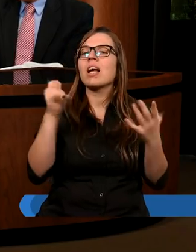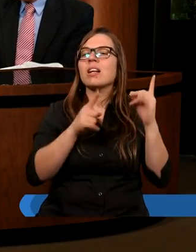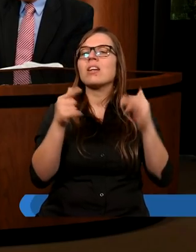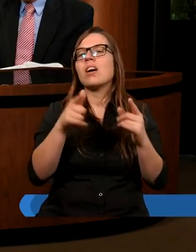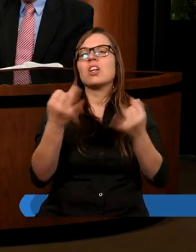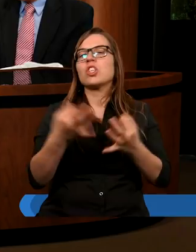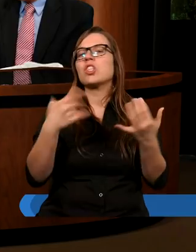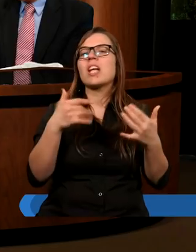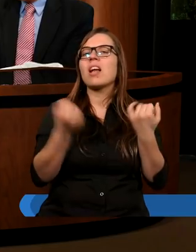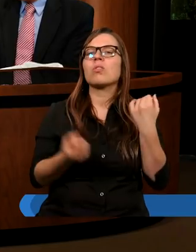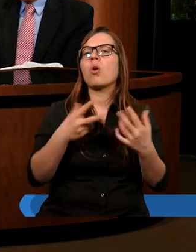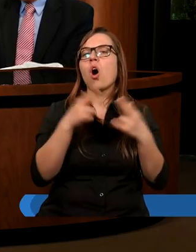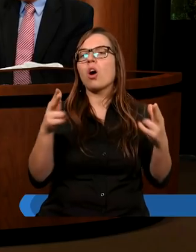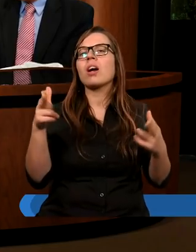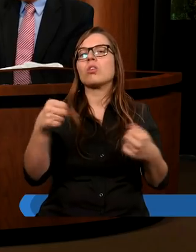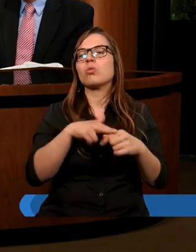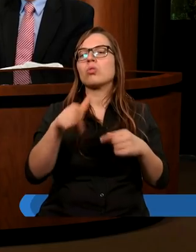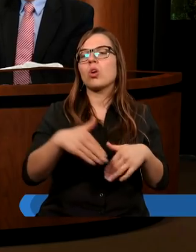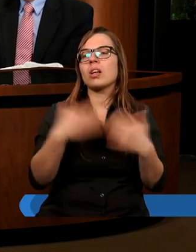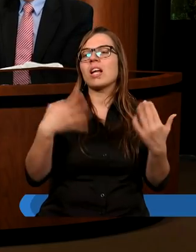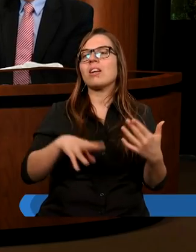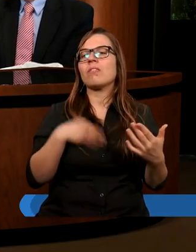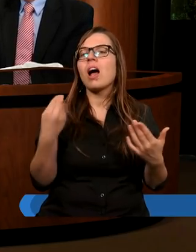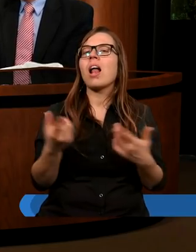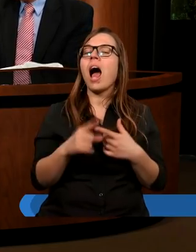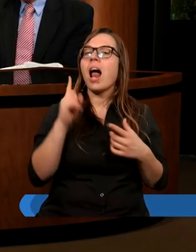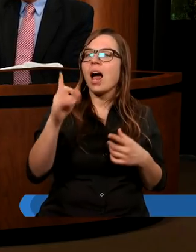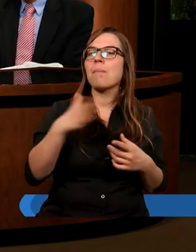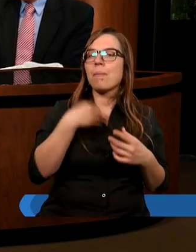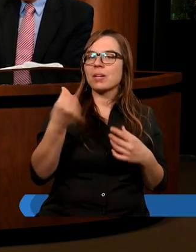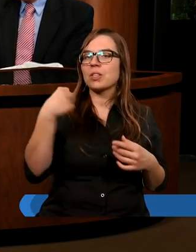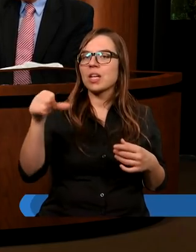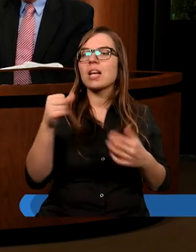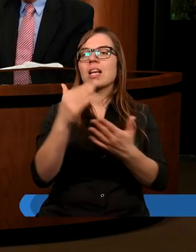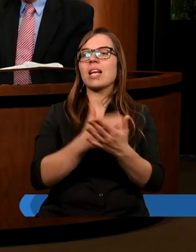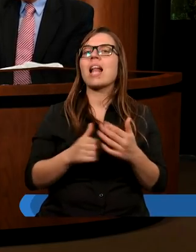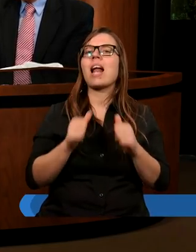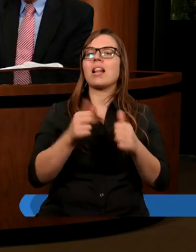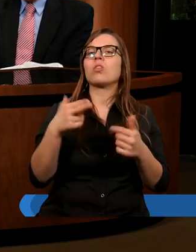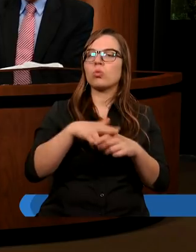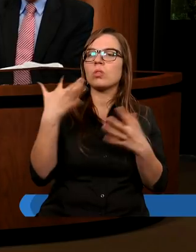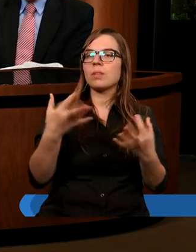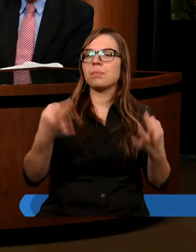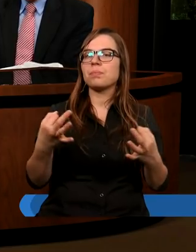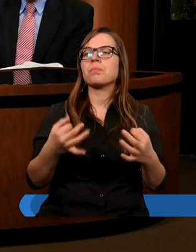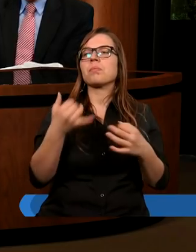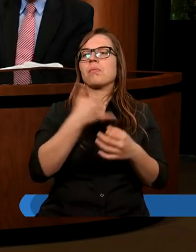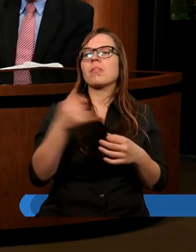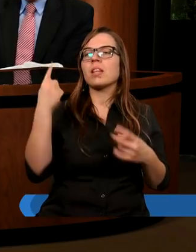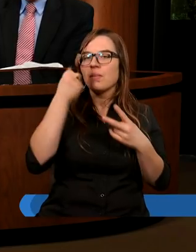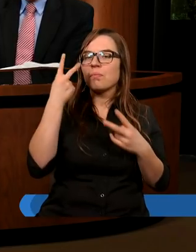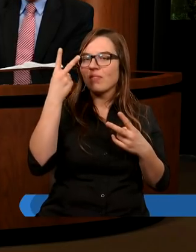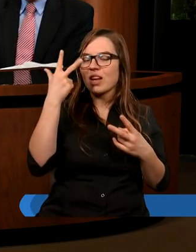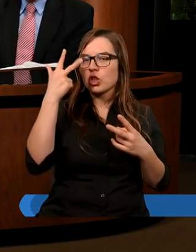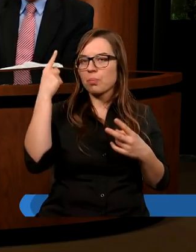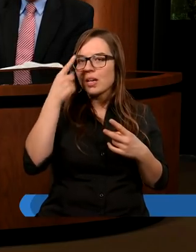nietrudno określić, który to jest dzień święty. Mamy jeszcze jedną zasadę, którą dzisiaj chcielibyśmy dotknąć. Może dwie, trzy myśli